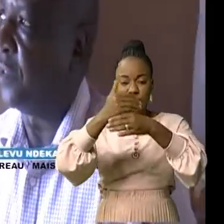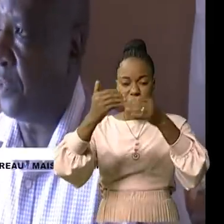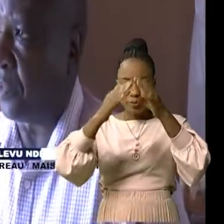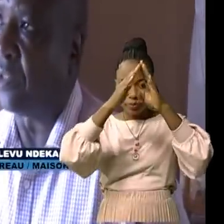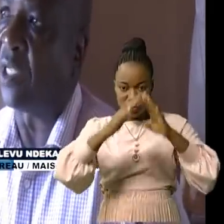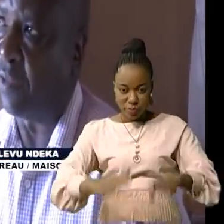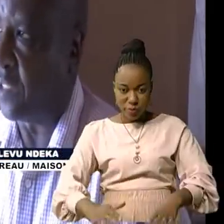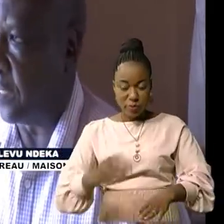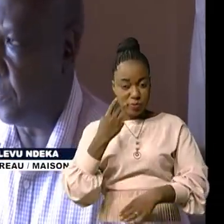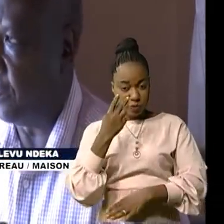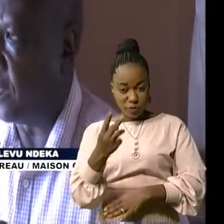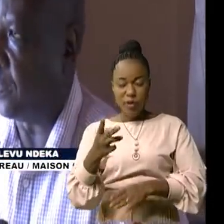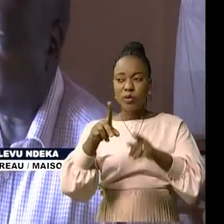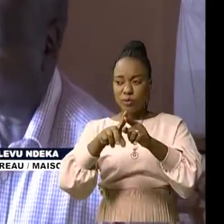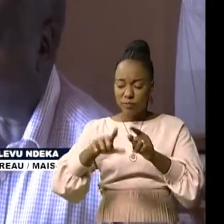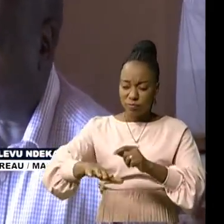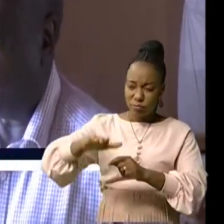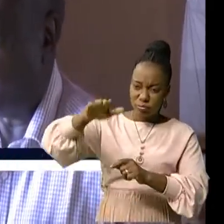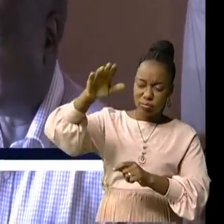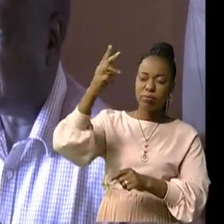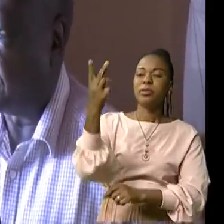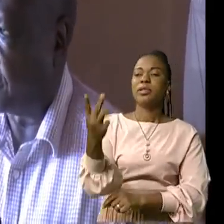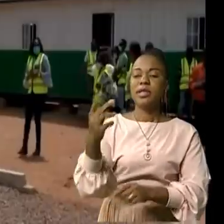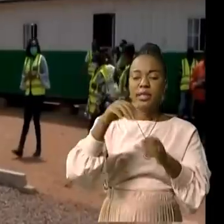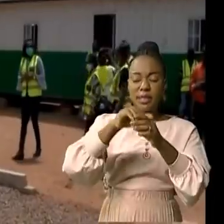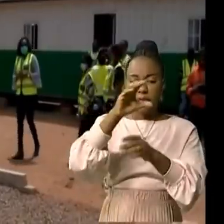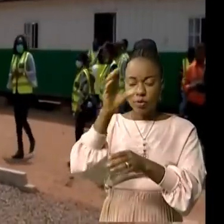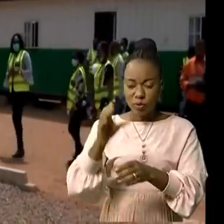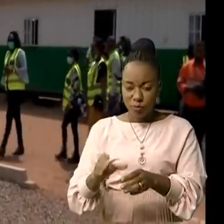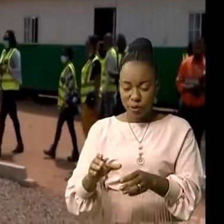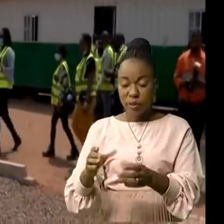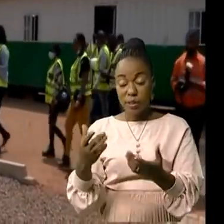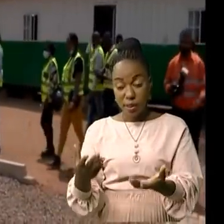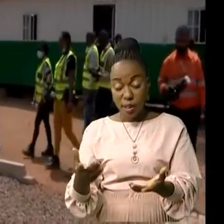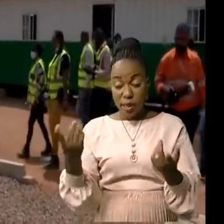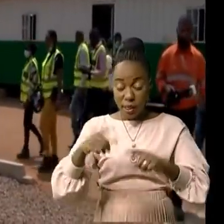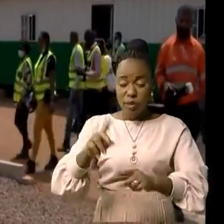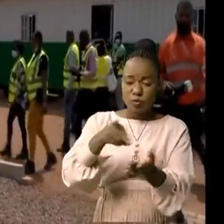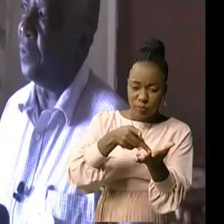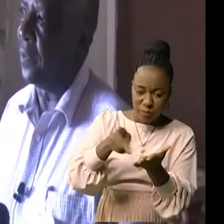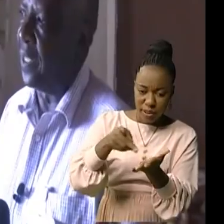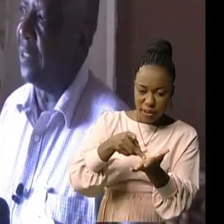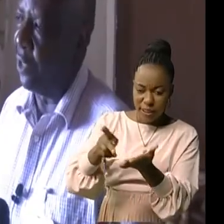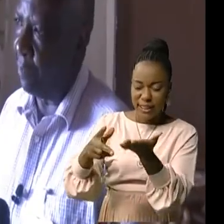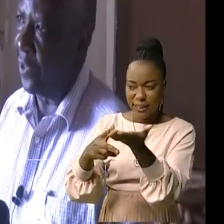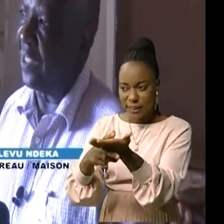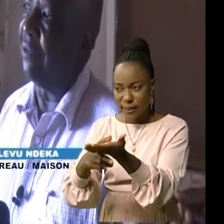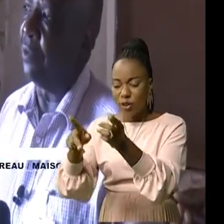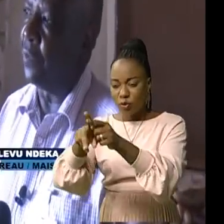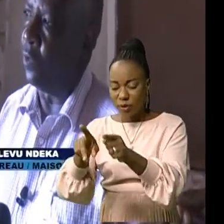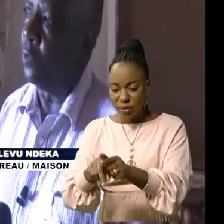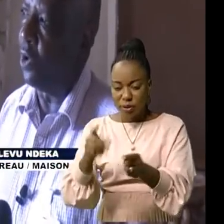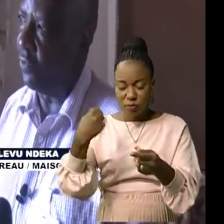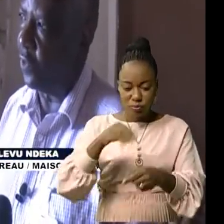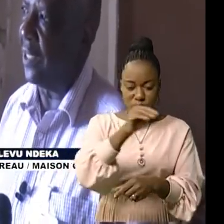venez de constater, vous êtes en train de voir dans la commune ici. Avec la redevance, nous sommes en train d'implanter